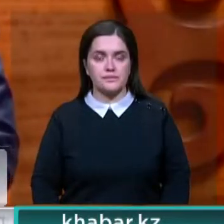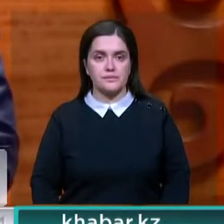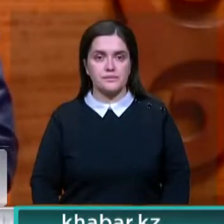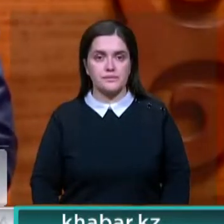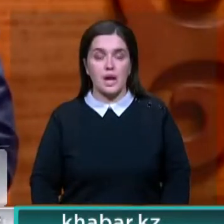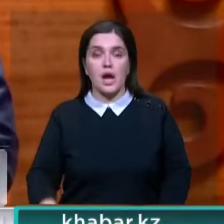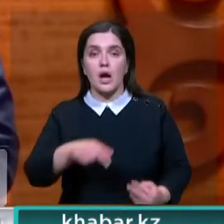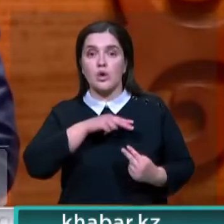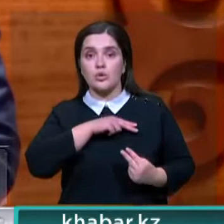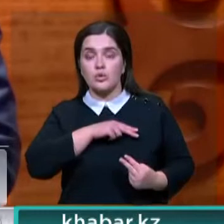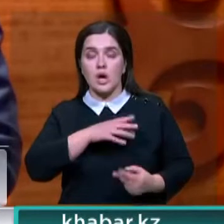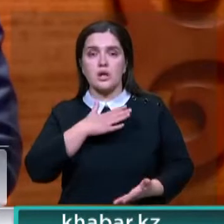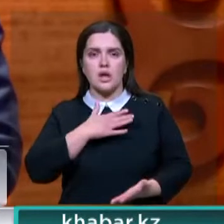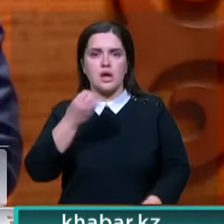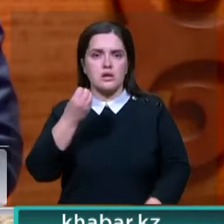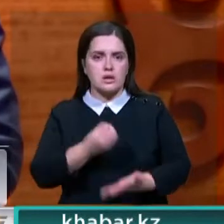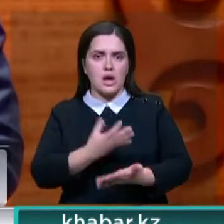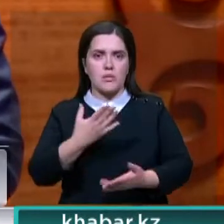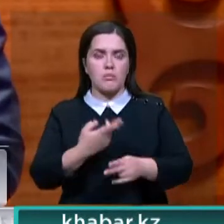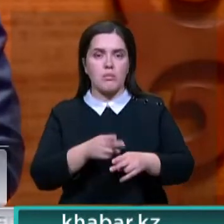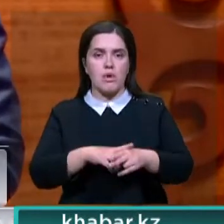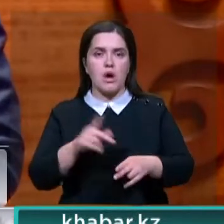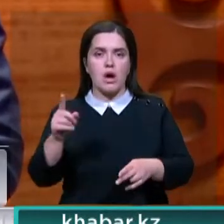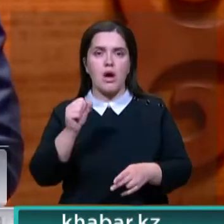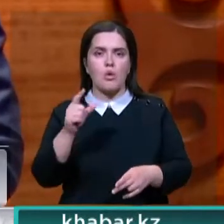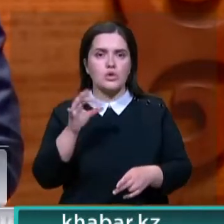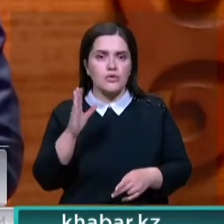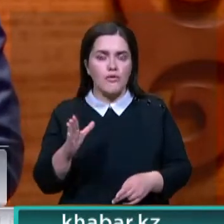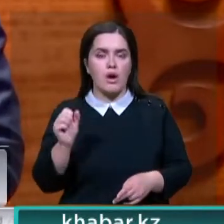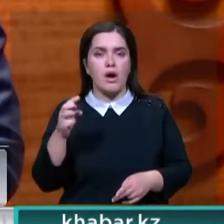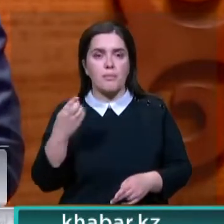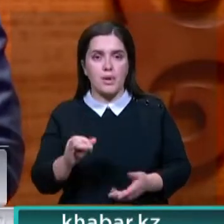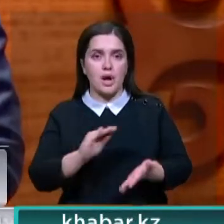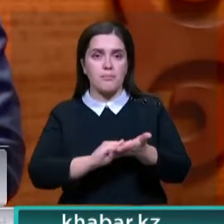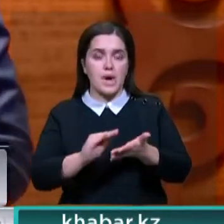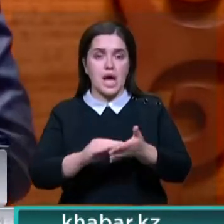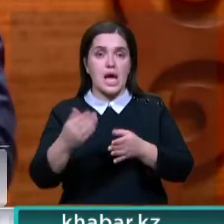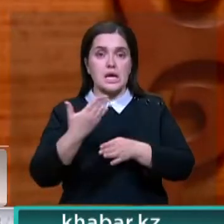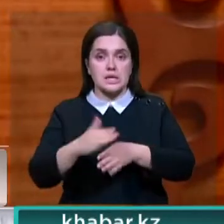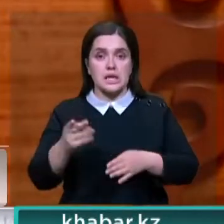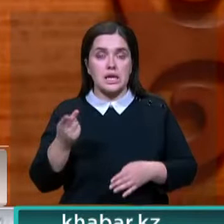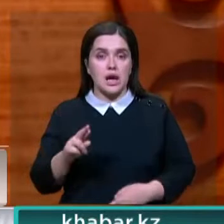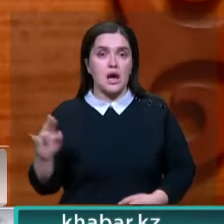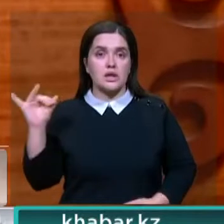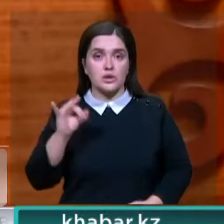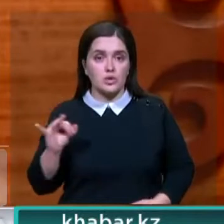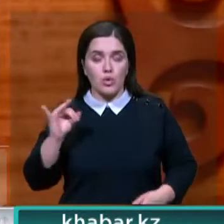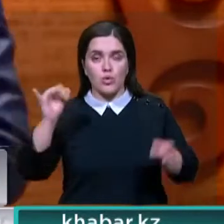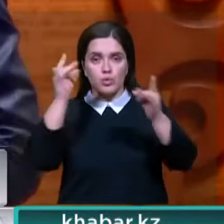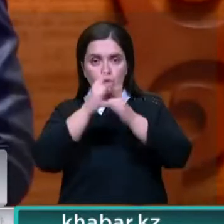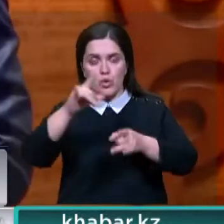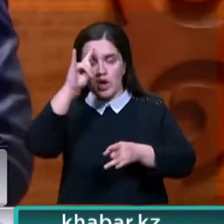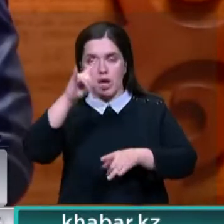Труды нашего дорогого Абаяведа, Ауэзаведа – это, можно сказать, отдельный мир для истории и культуры казахского